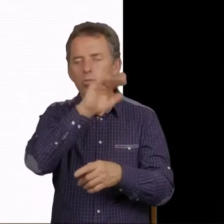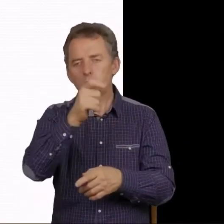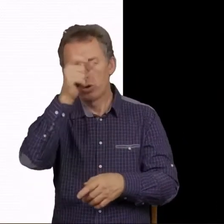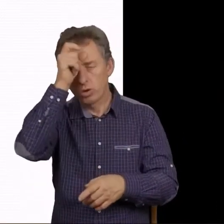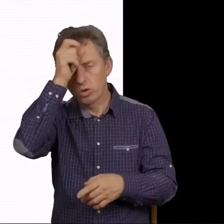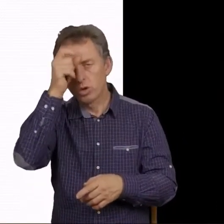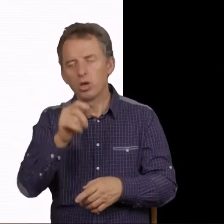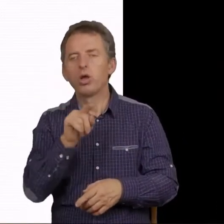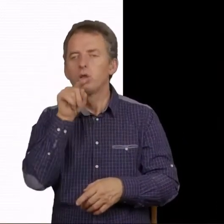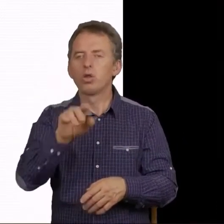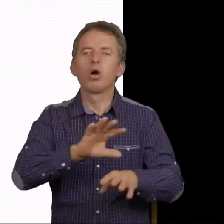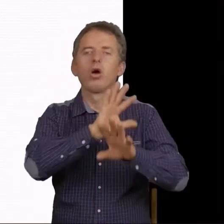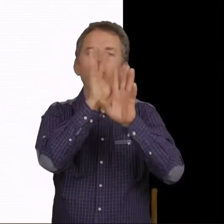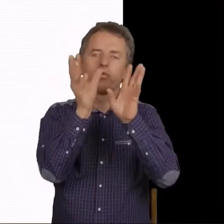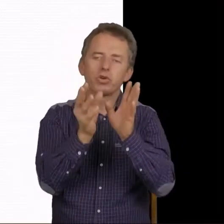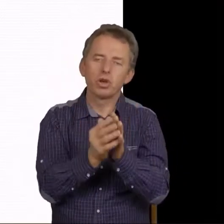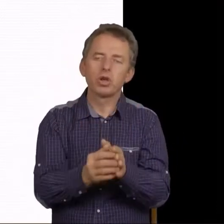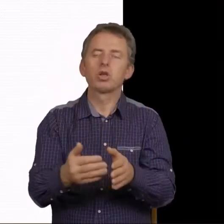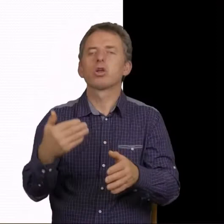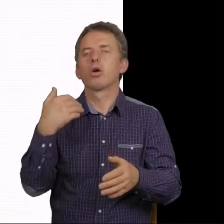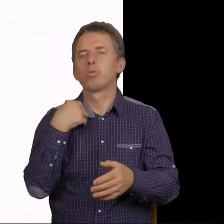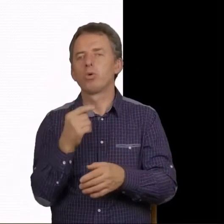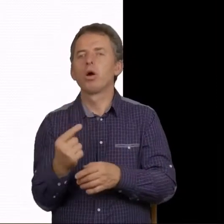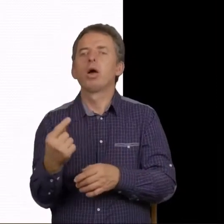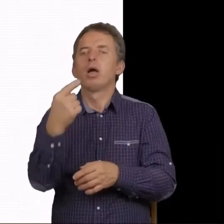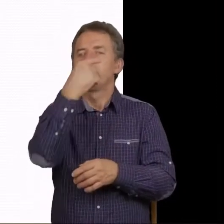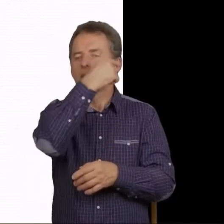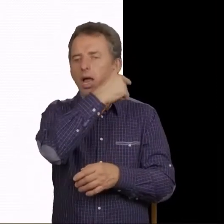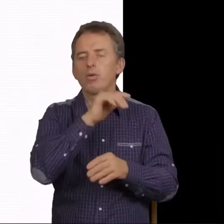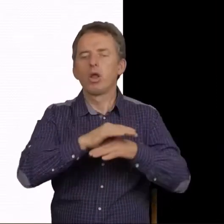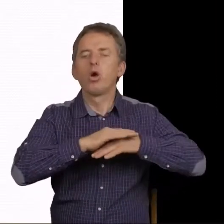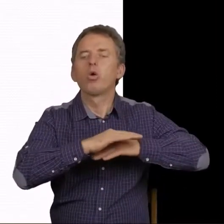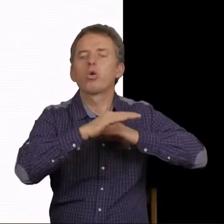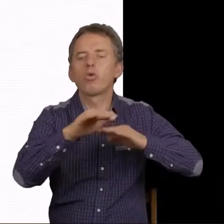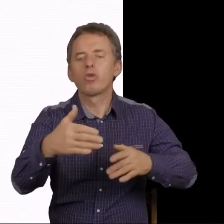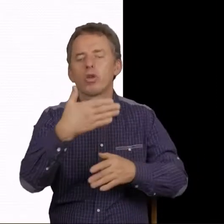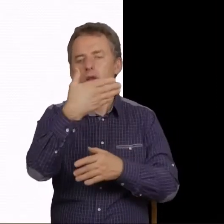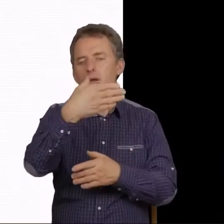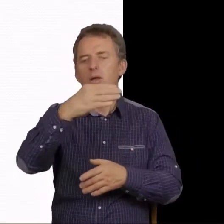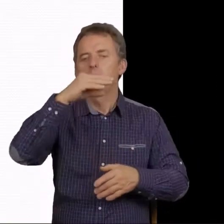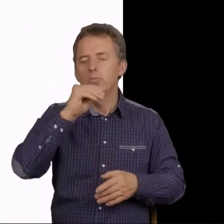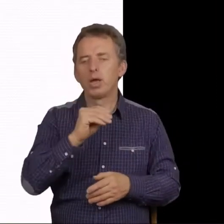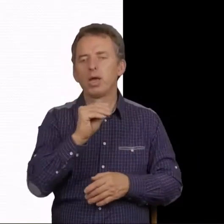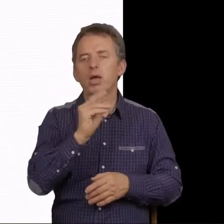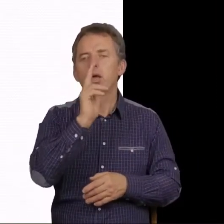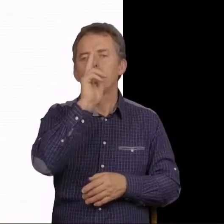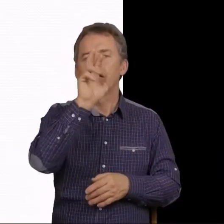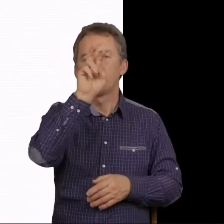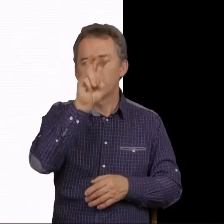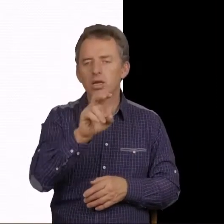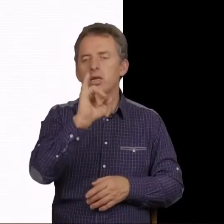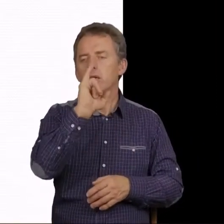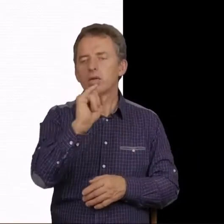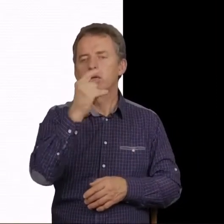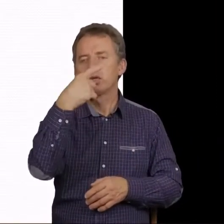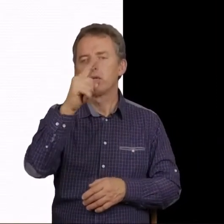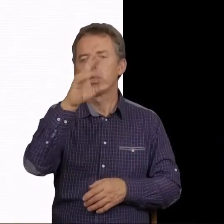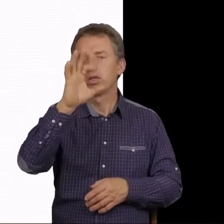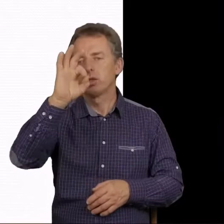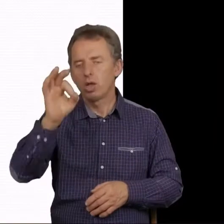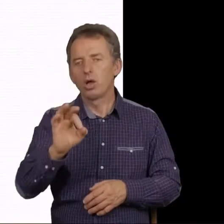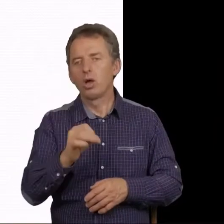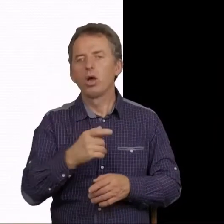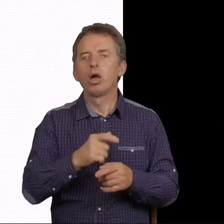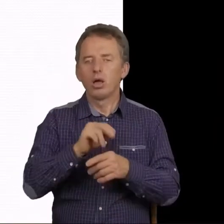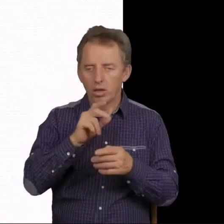Ale to wszystko było tam na równinie Megiddo, która to równina dochodzi do góry, owszem,